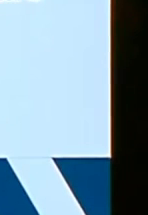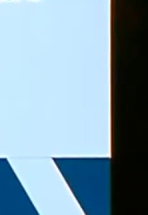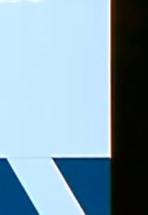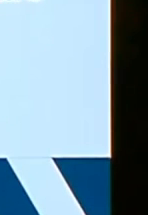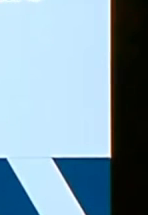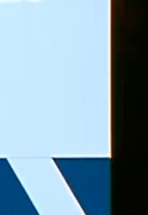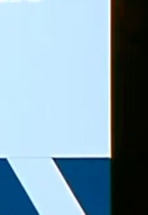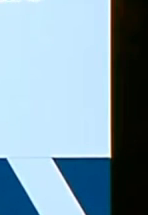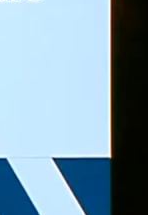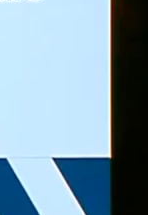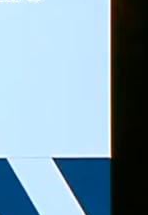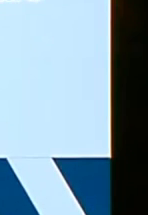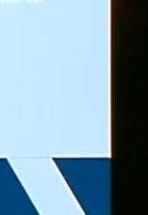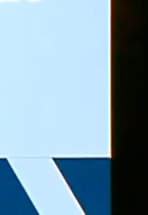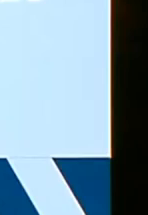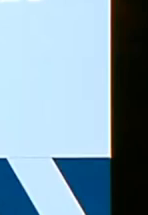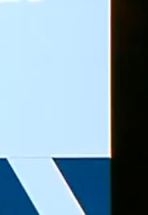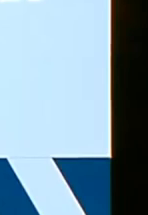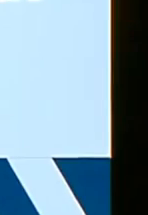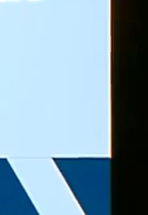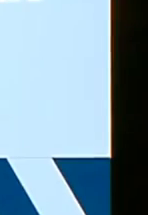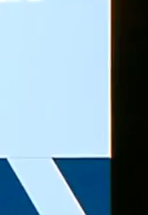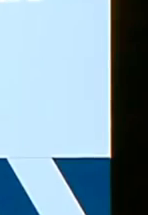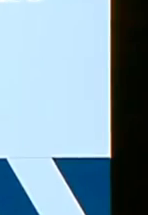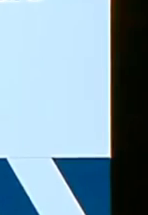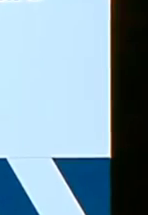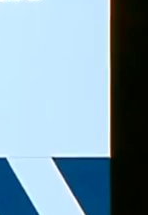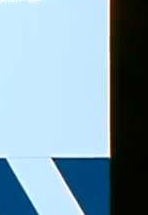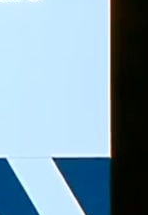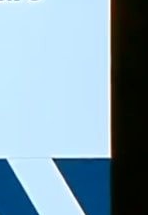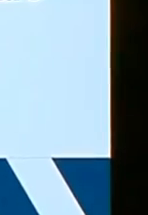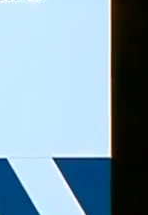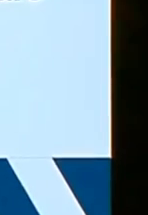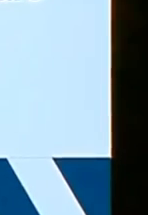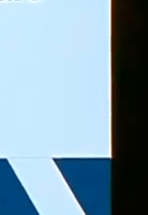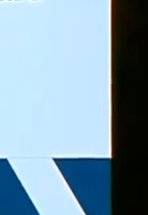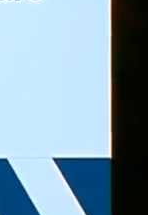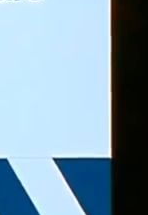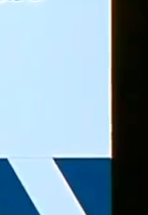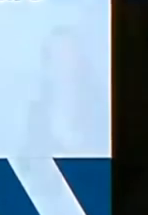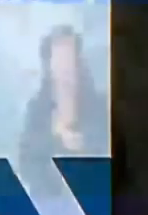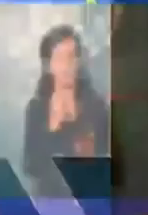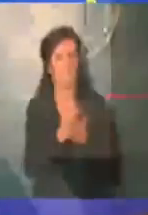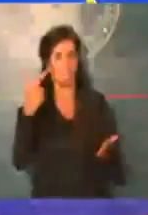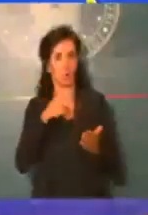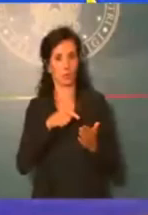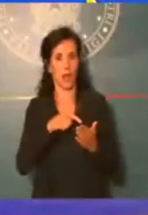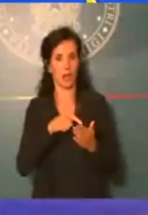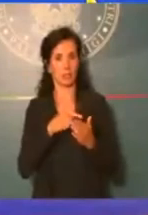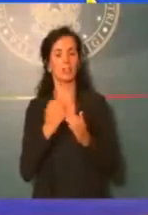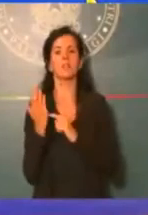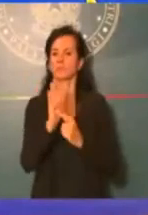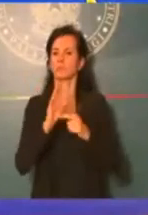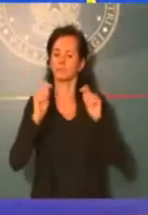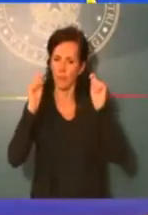norma le pubbliche amministrazioni saranno in grado di far partire da subito opere importanti per l'intera comunità di riferimento.